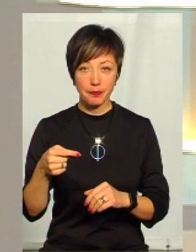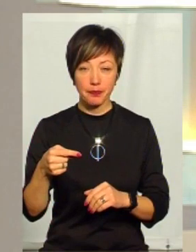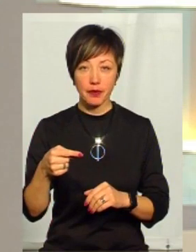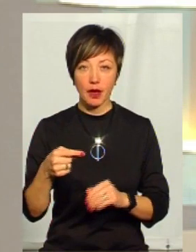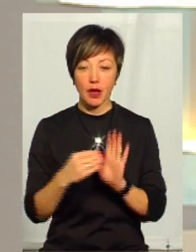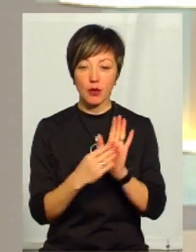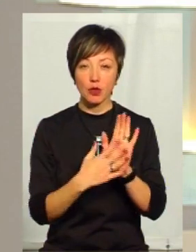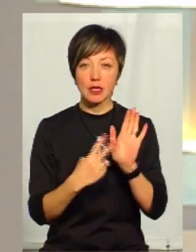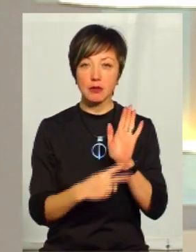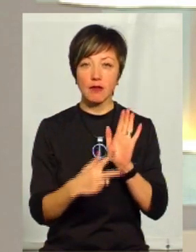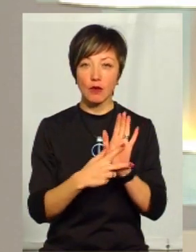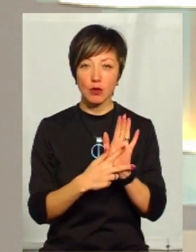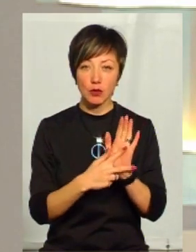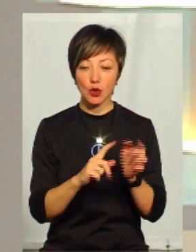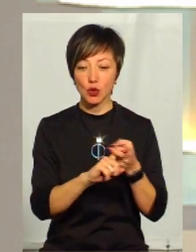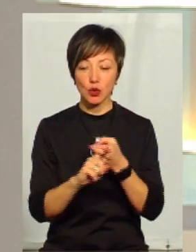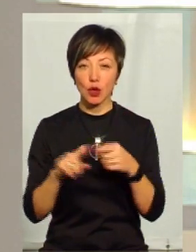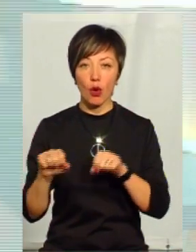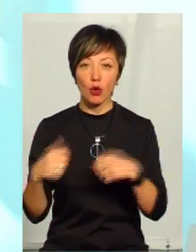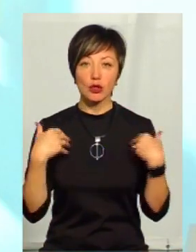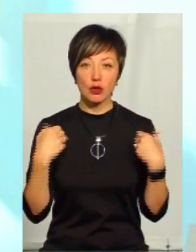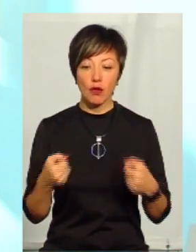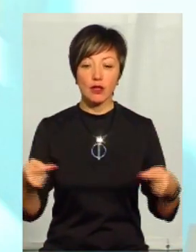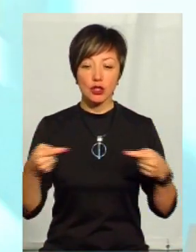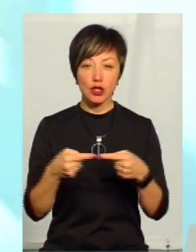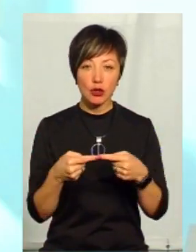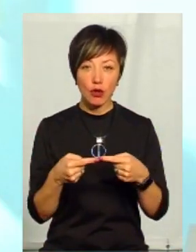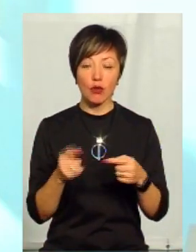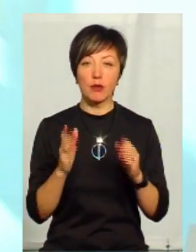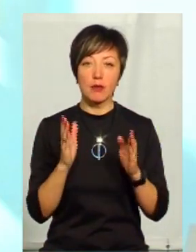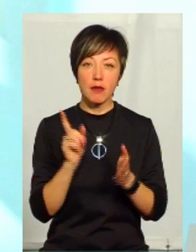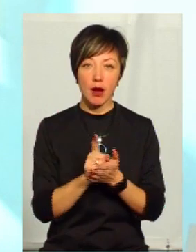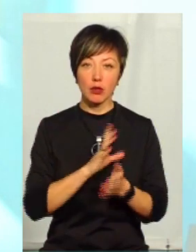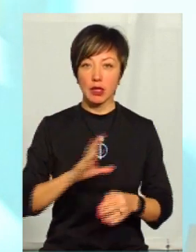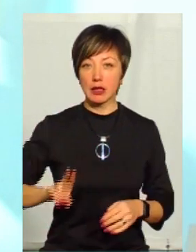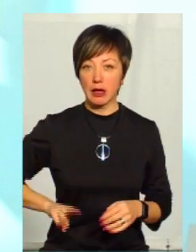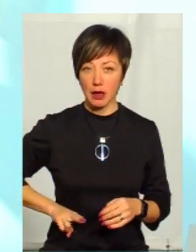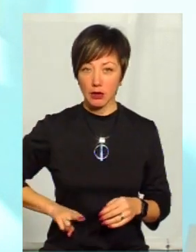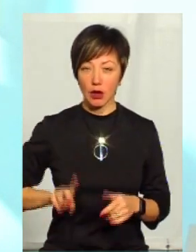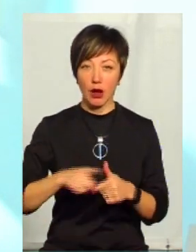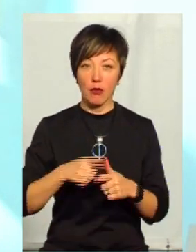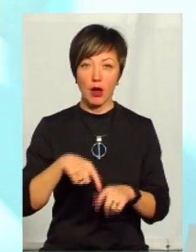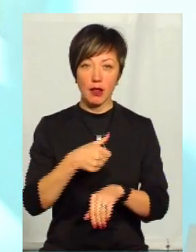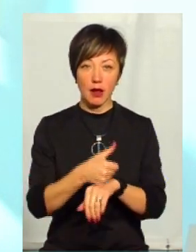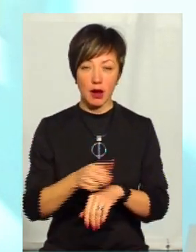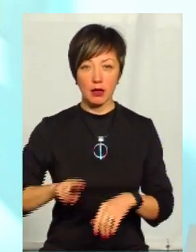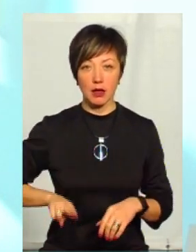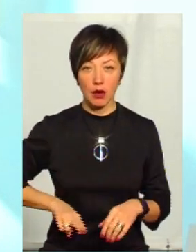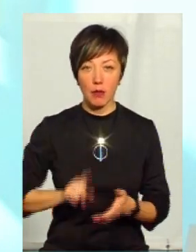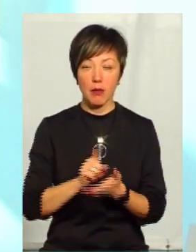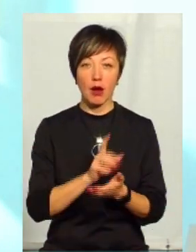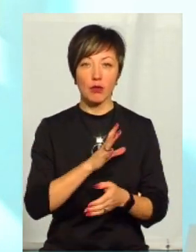Параграф 78, що стосується охорони здоров'я, де чітко визначили. Має бути директор або генеральний директор,